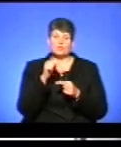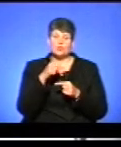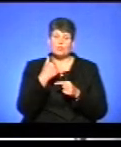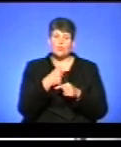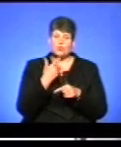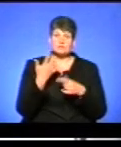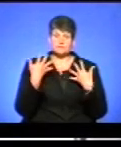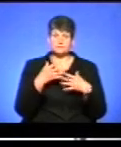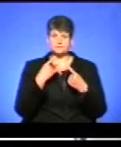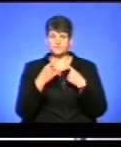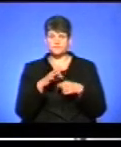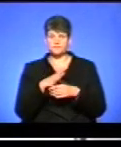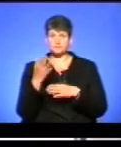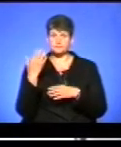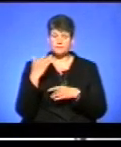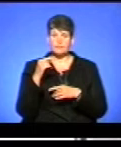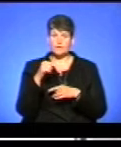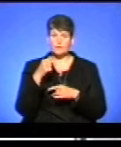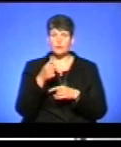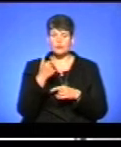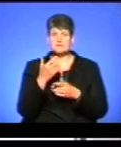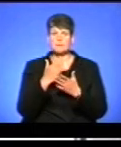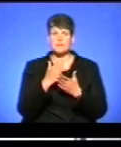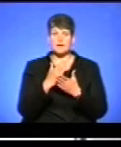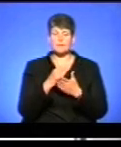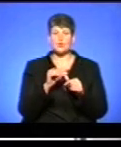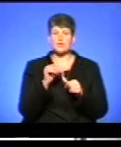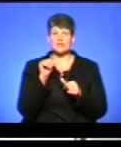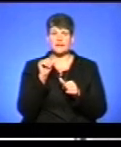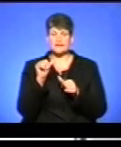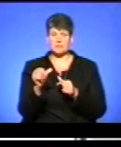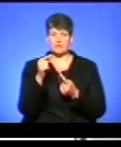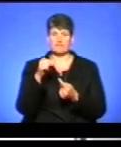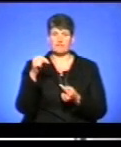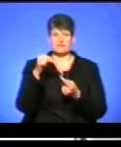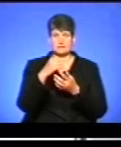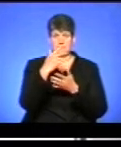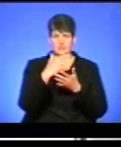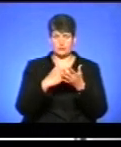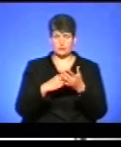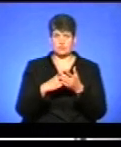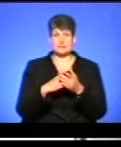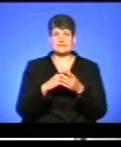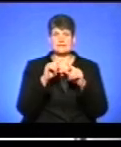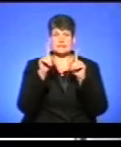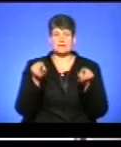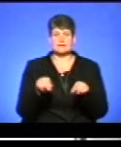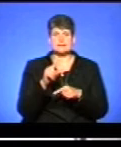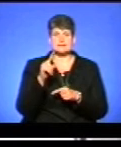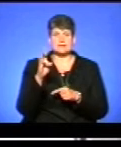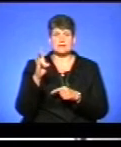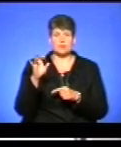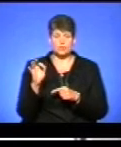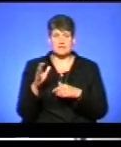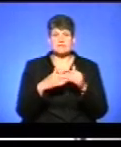як було зазначено і в сюжеті, про те, що ми маємо, крім визначених переліку сертифікатів ЗНО, також і на